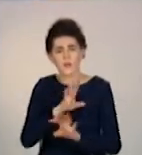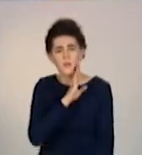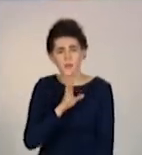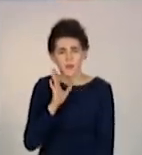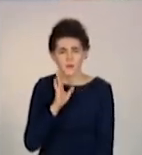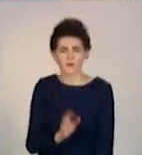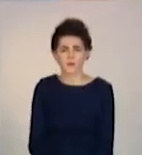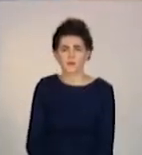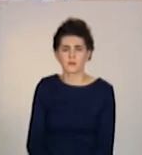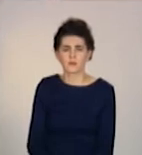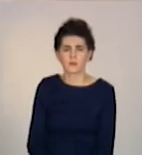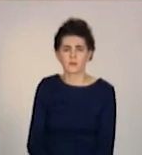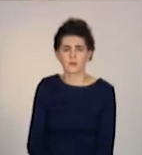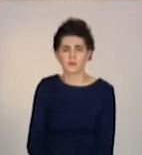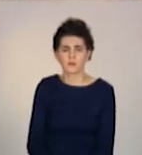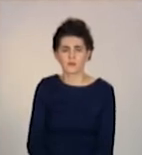мамою.